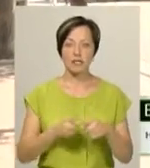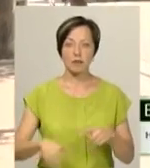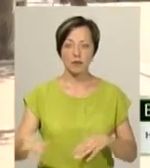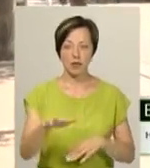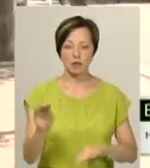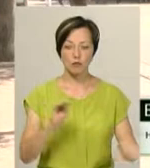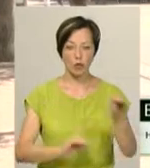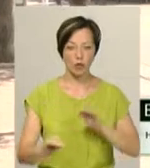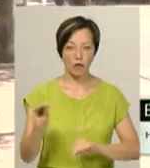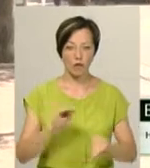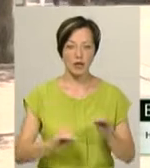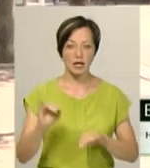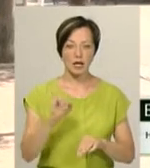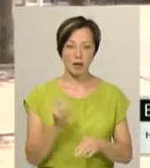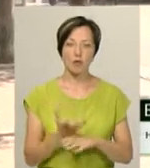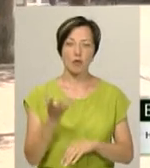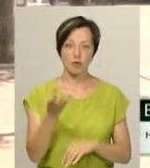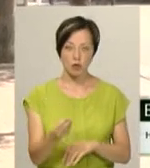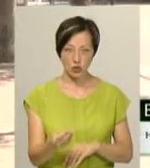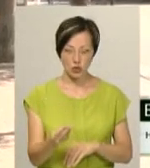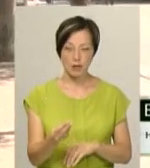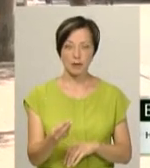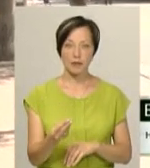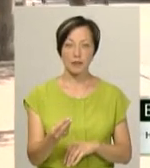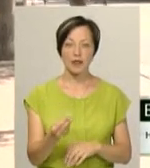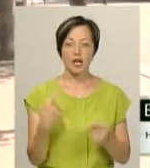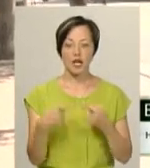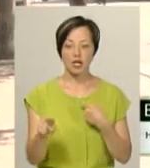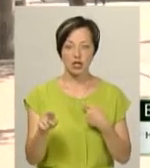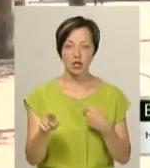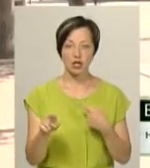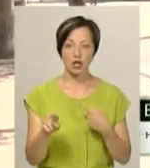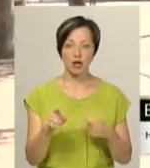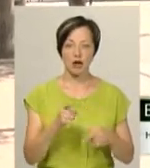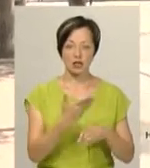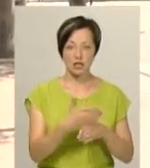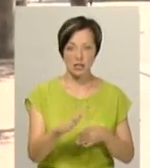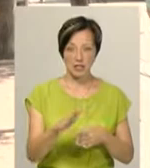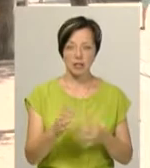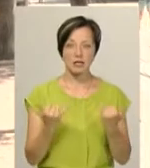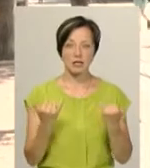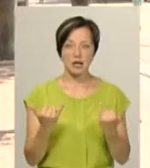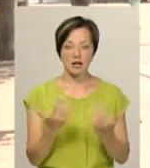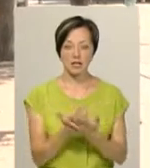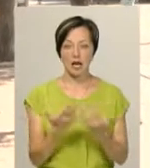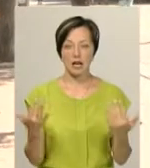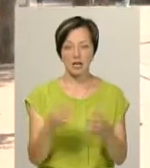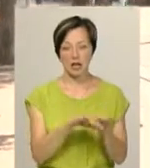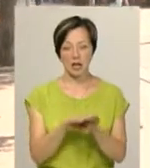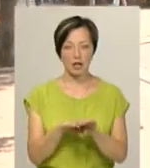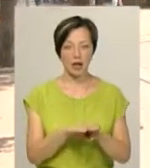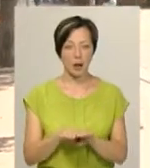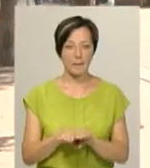змонтовані і проплочені, інша половина зараз на різних етапах